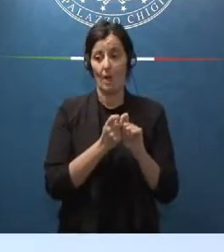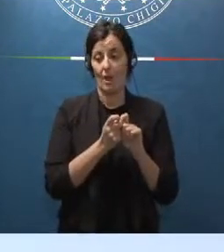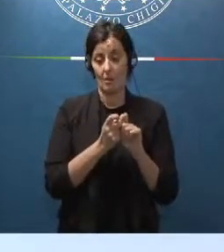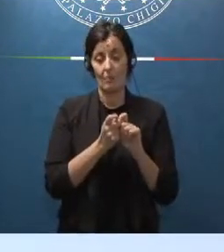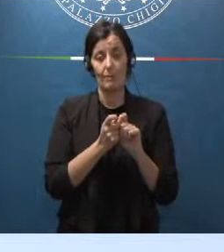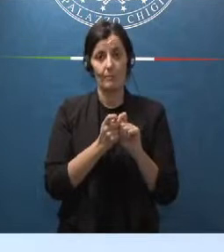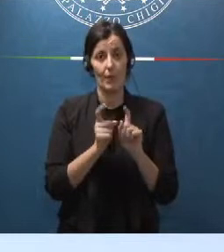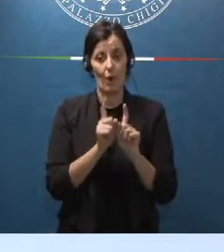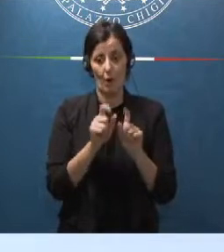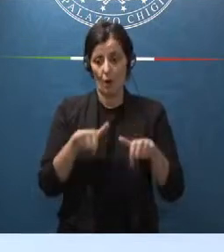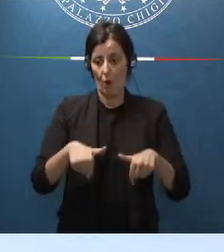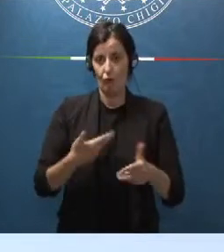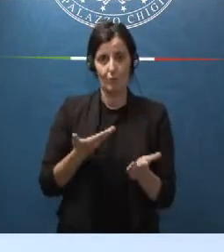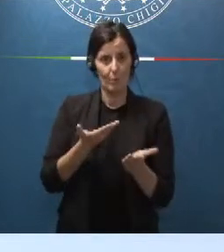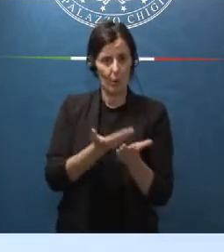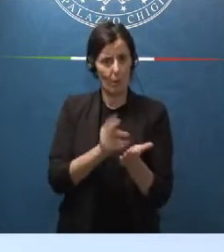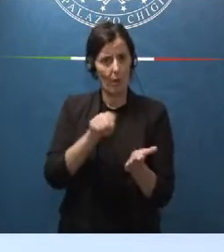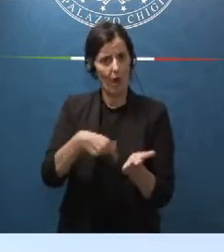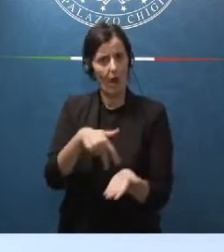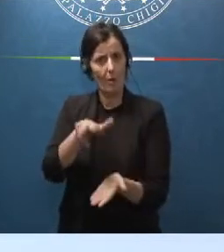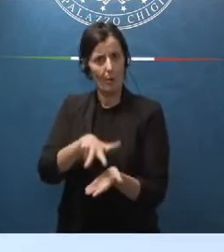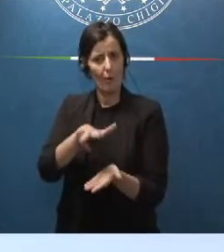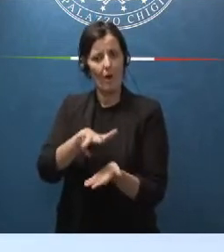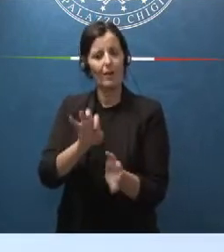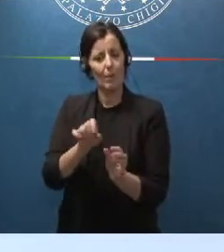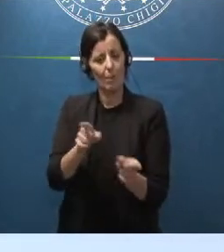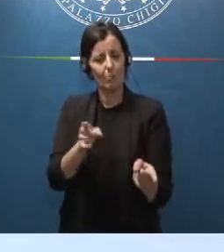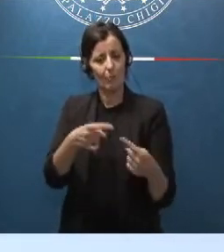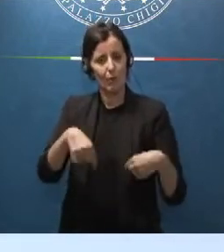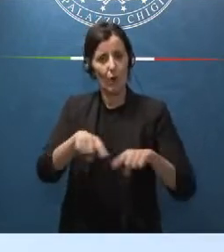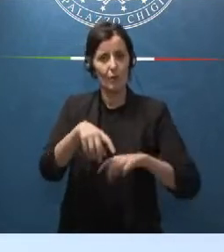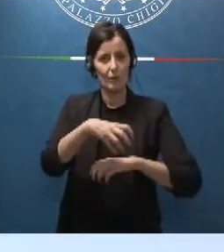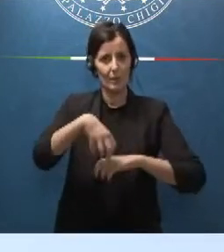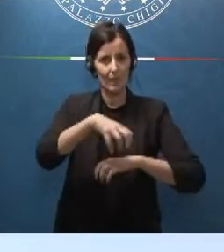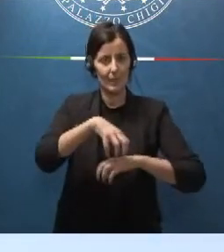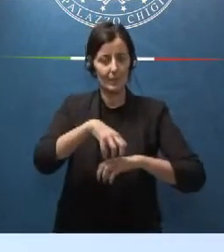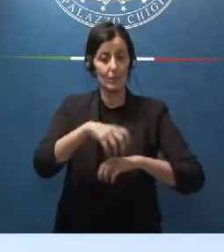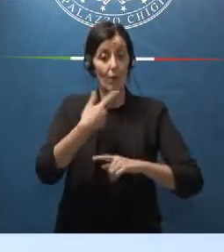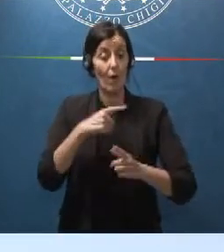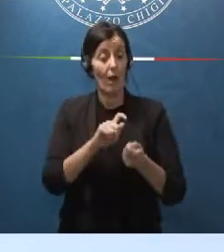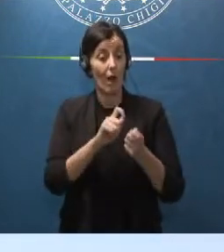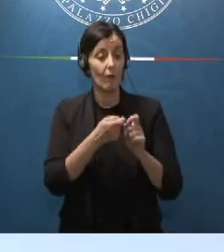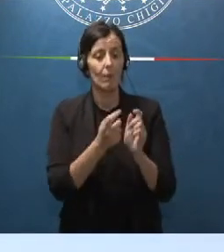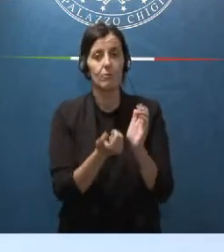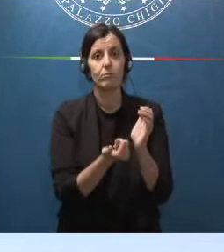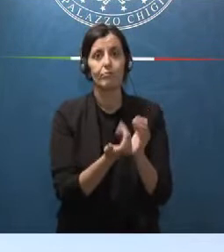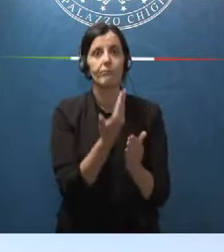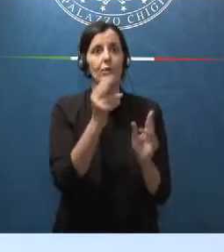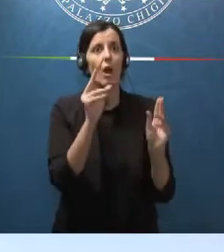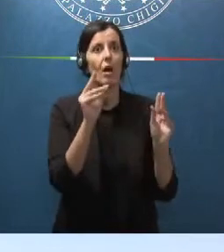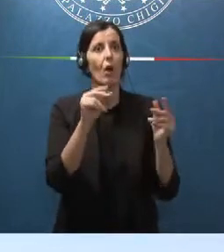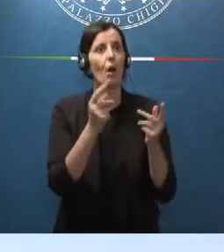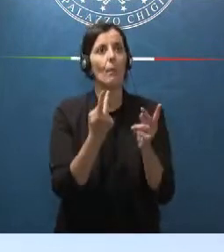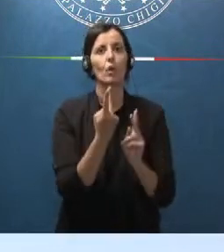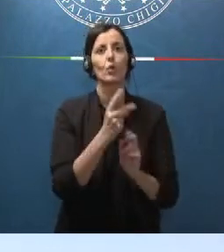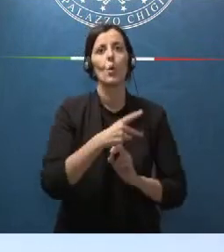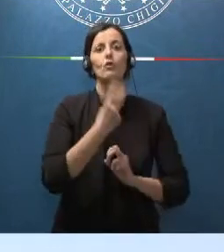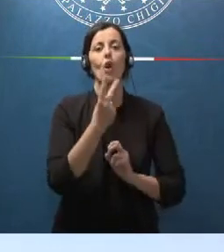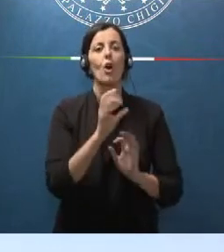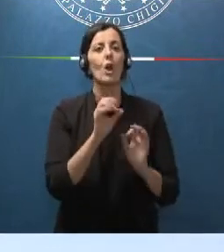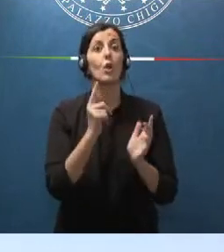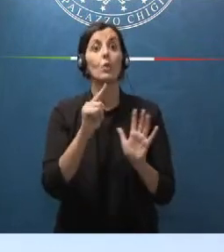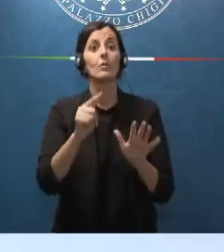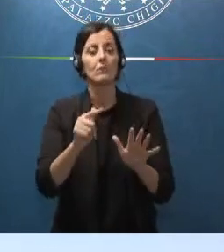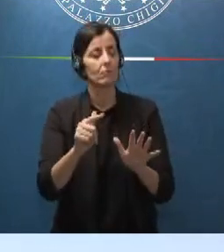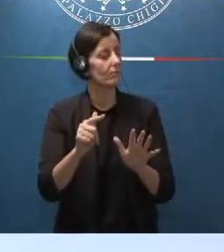proposte e approvate al Consiglio dei Ministri non si improvvisano in due giorni e nemmeno in due settimane.